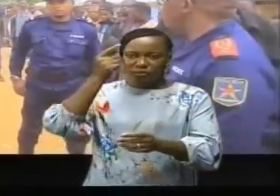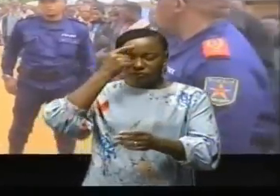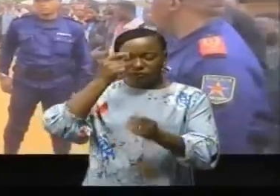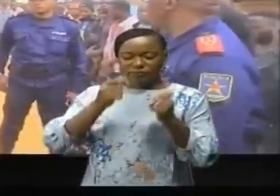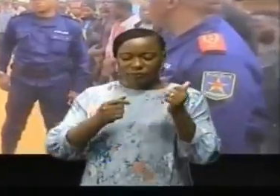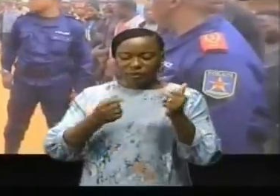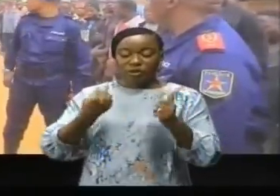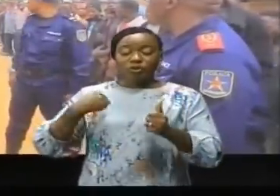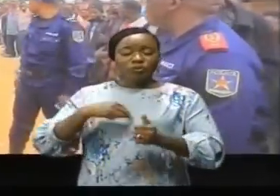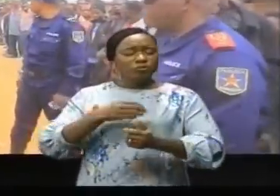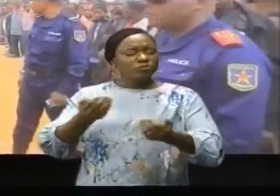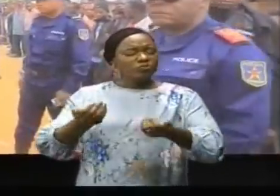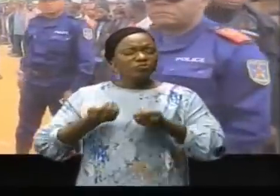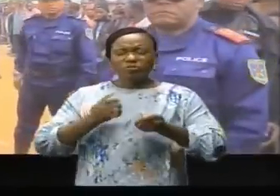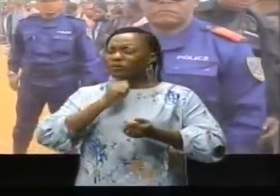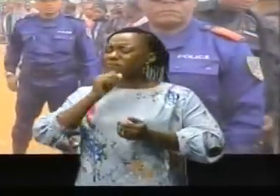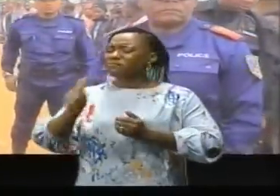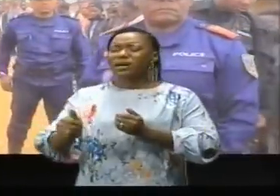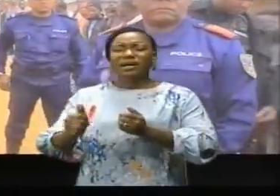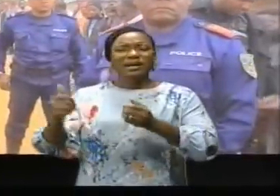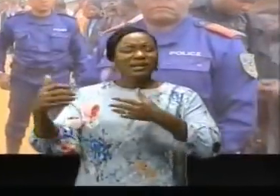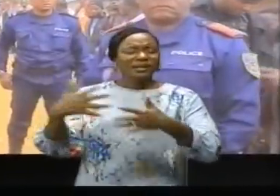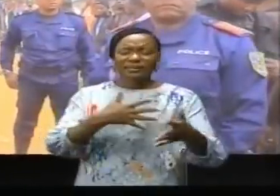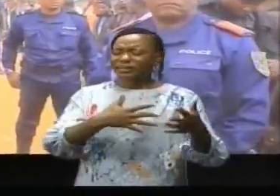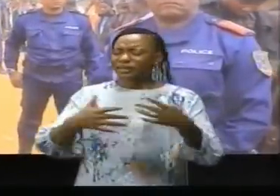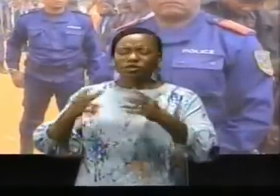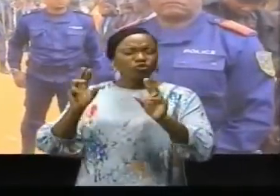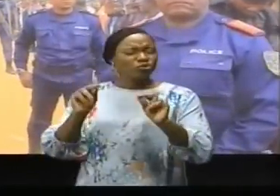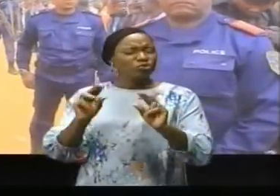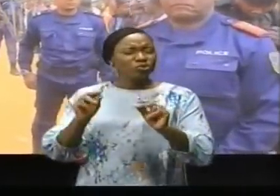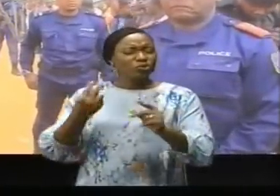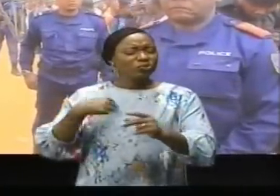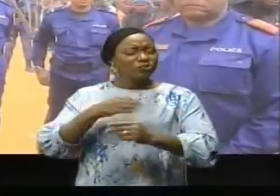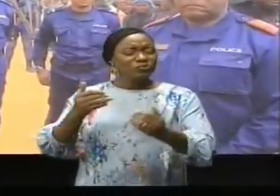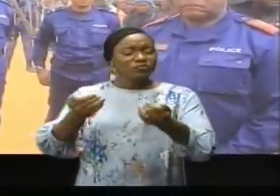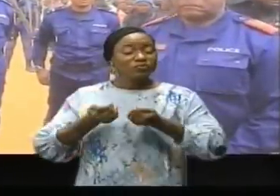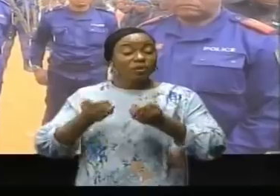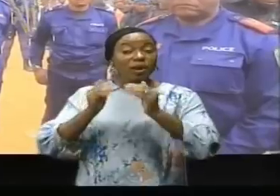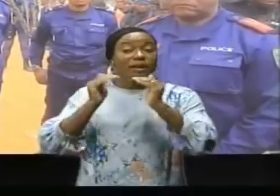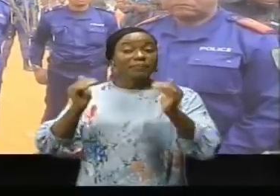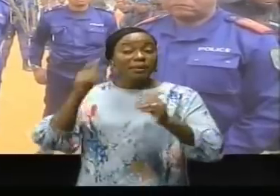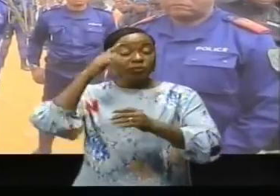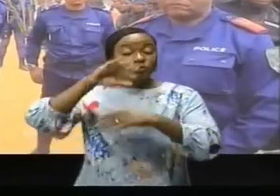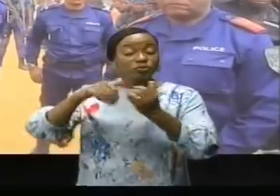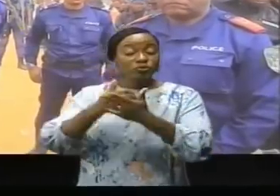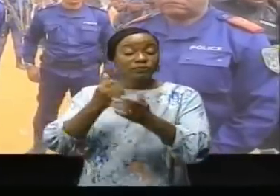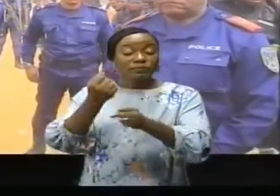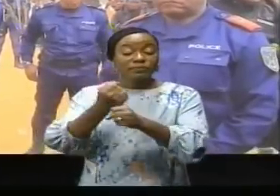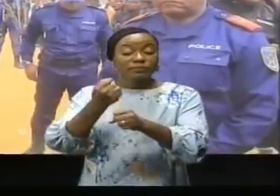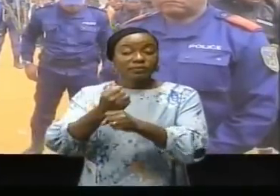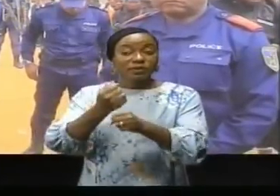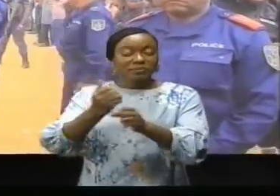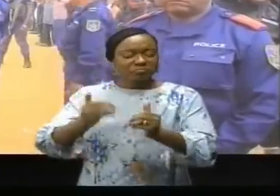Nous ne voulons pas la guerre dans les groupements Bayako. Nous voulons la paix pour que tout le monde fasse son travail comme d'habitude.